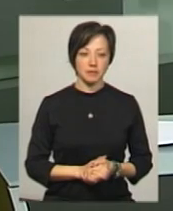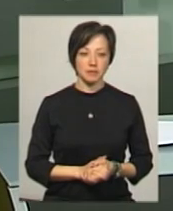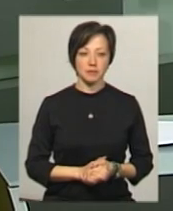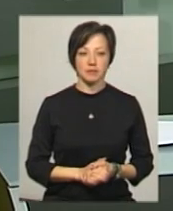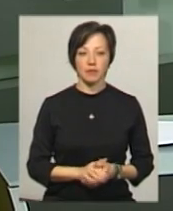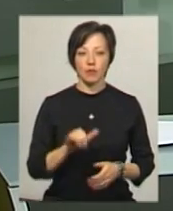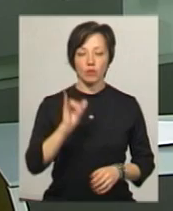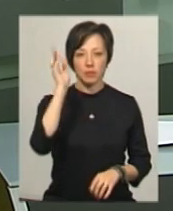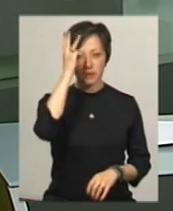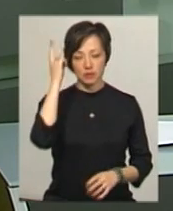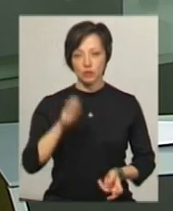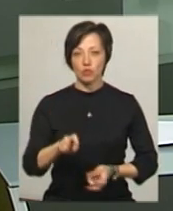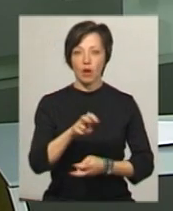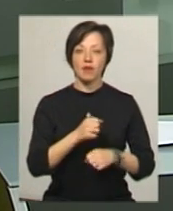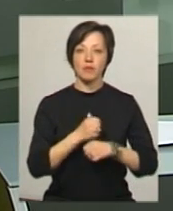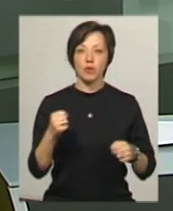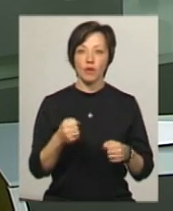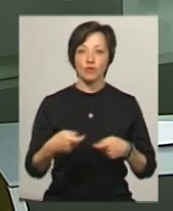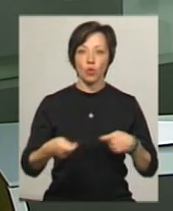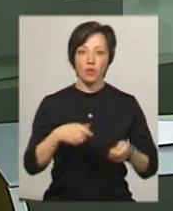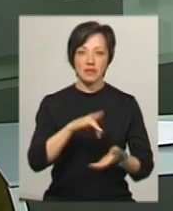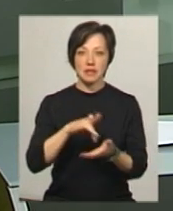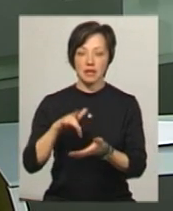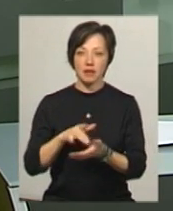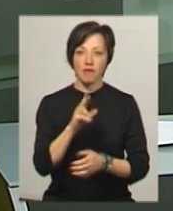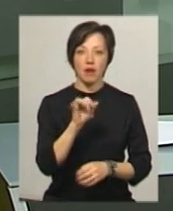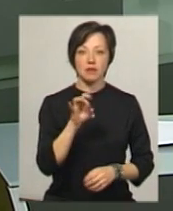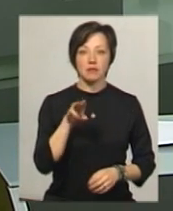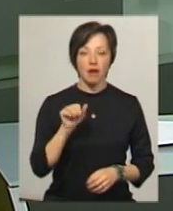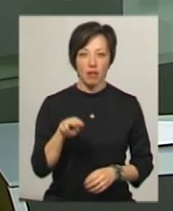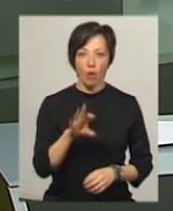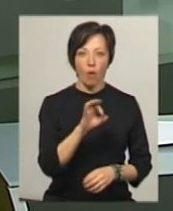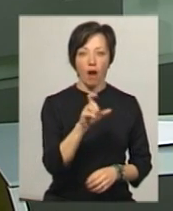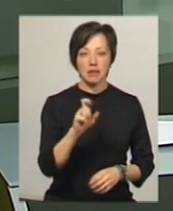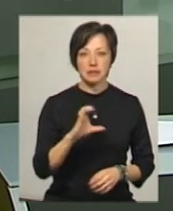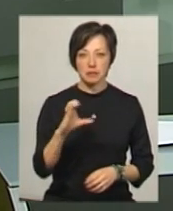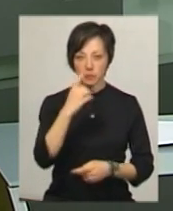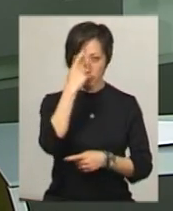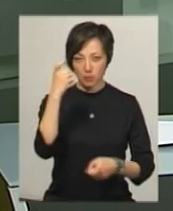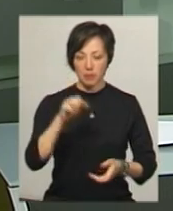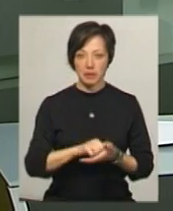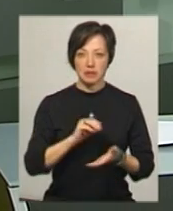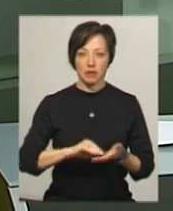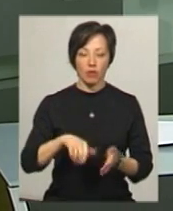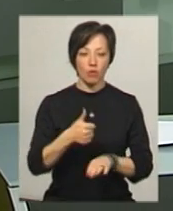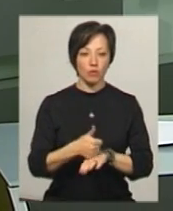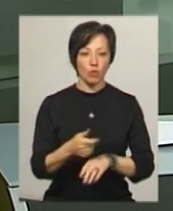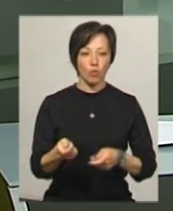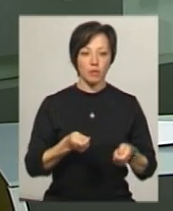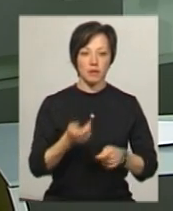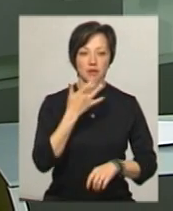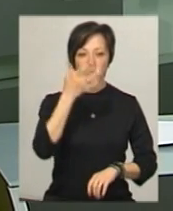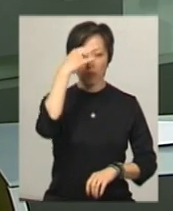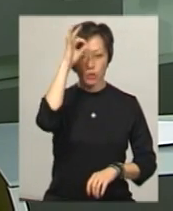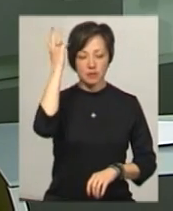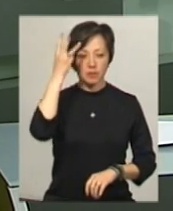У Хмельницькому шукають вибухівку в торгових центрах «Квартал» та «Оазис». Про це повідомила прес-секретар головного управління Нацполіції